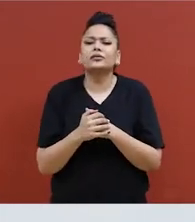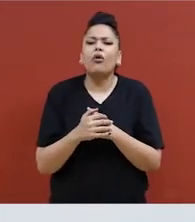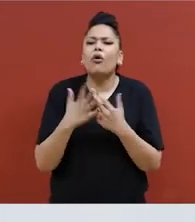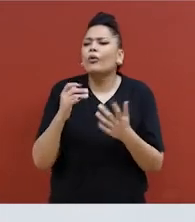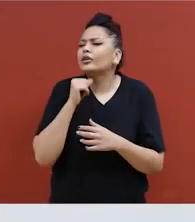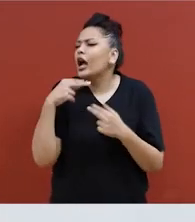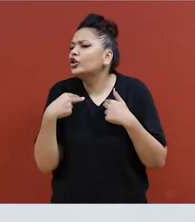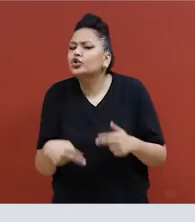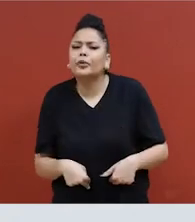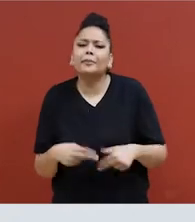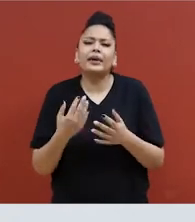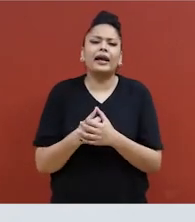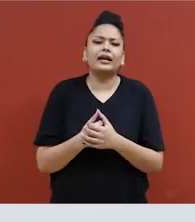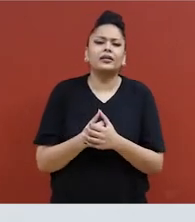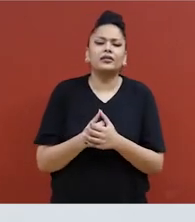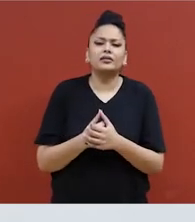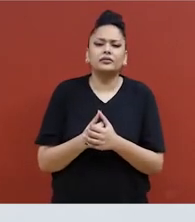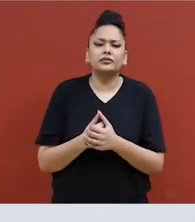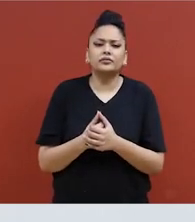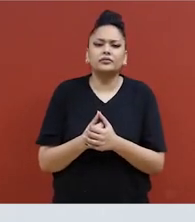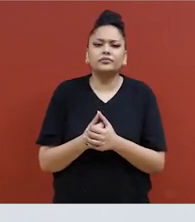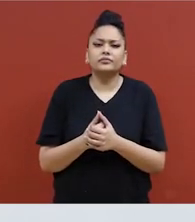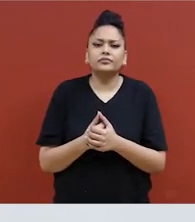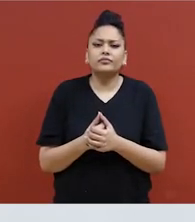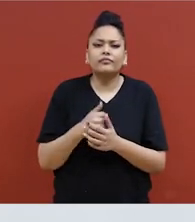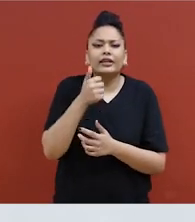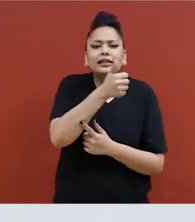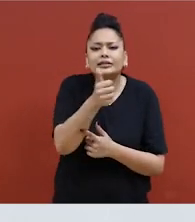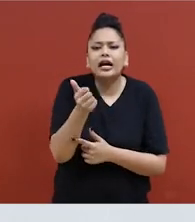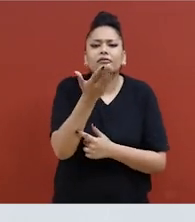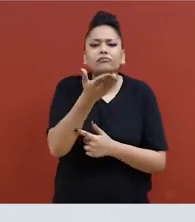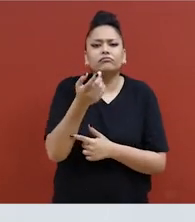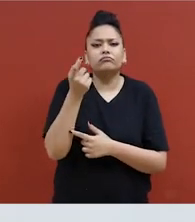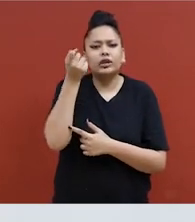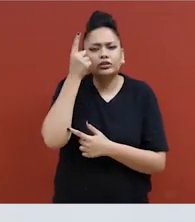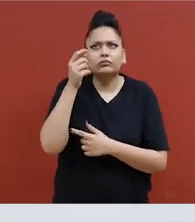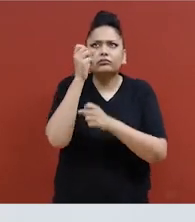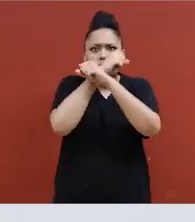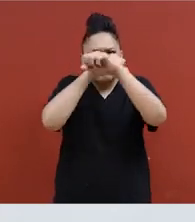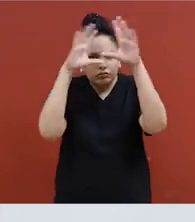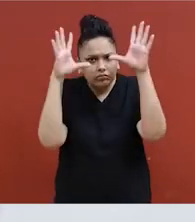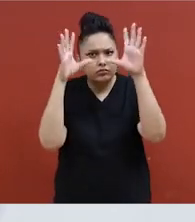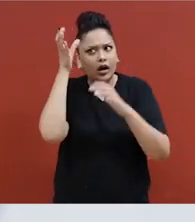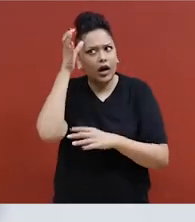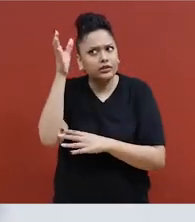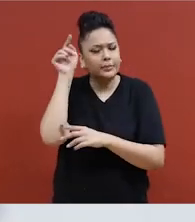Et je sais que vous savez tout comment le chevauchement s'opère.